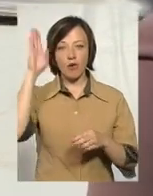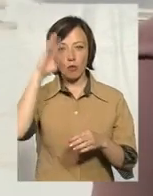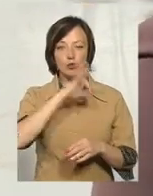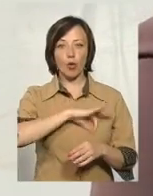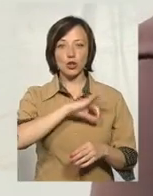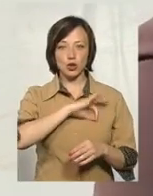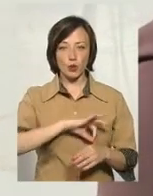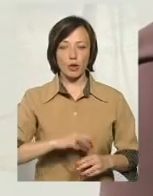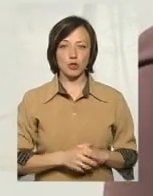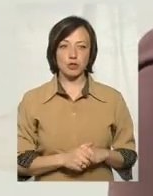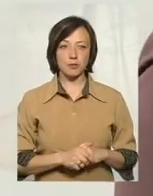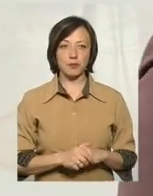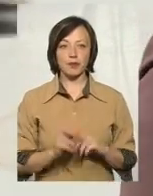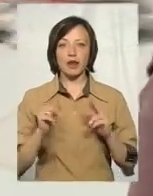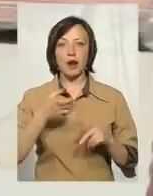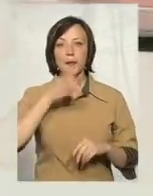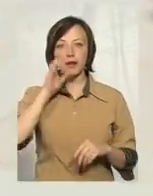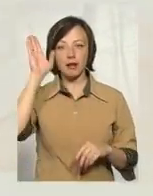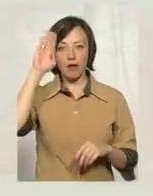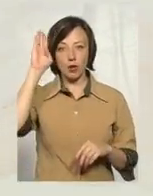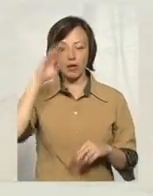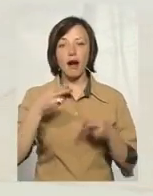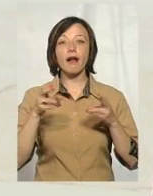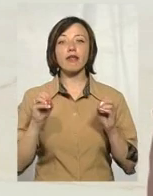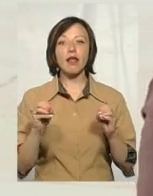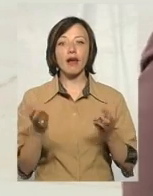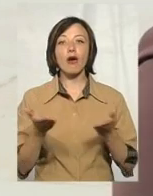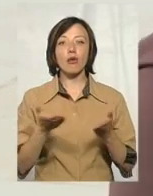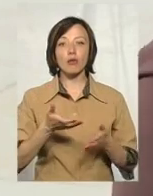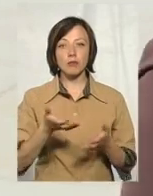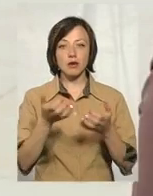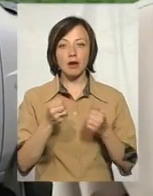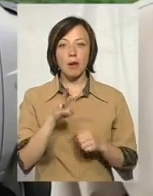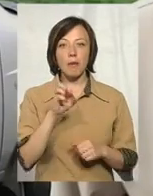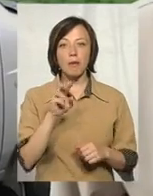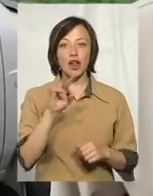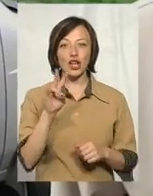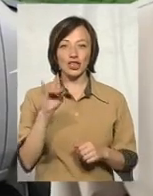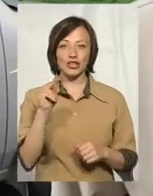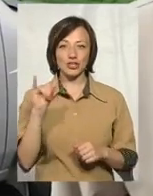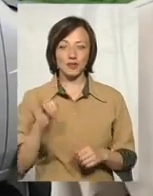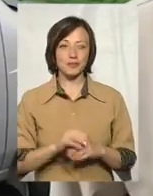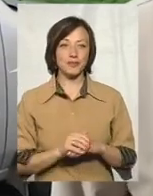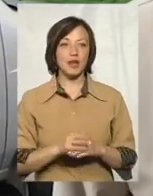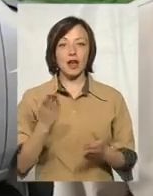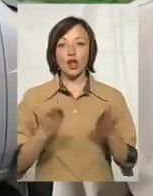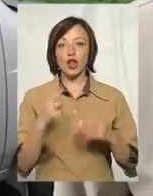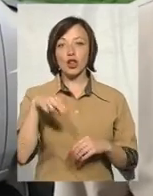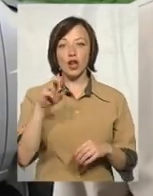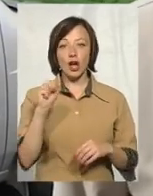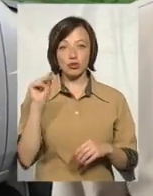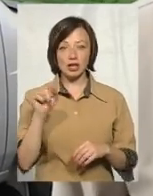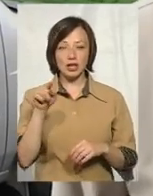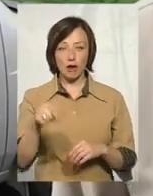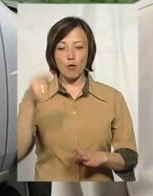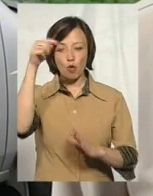користуємося, як відна вода. А де саме яку берете? В малиночах. Якщо брати дачні участки, так там ще можна. Там